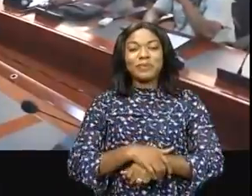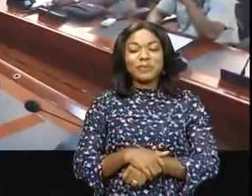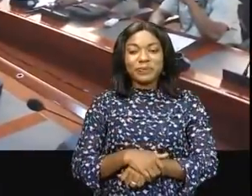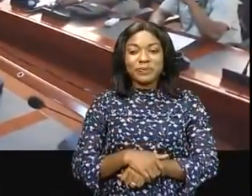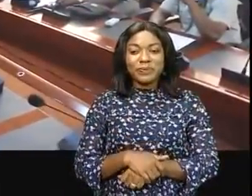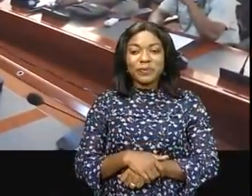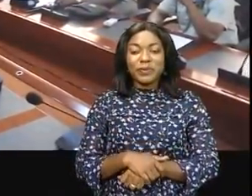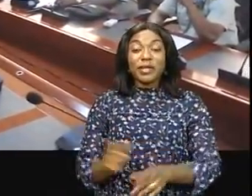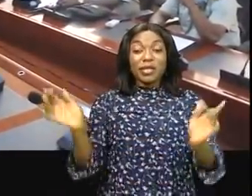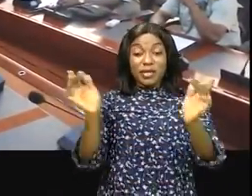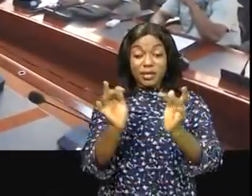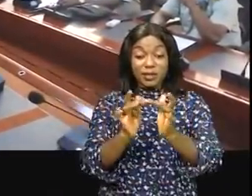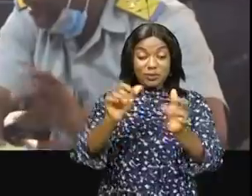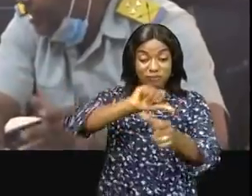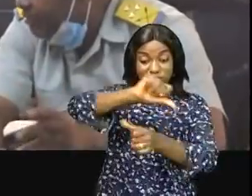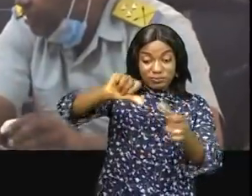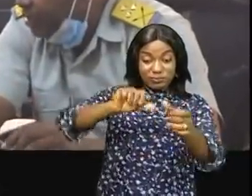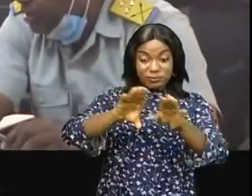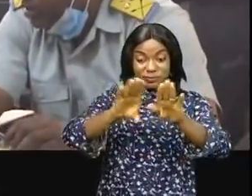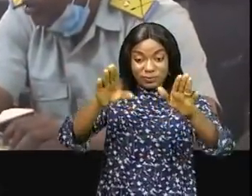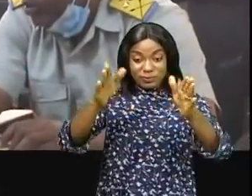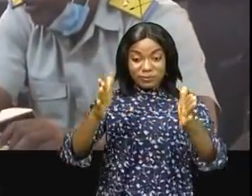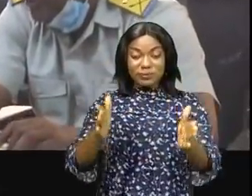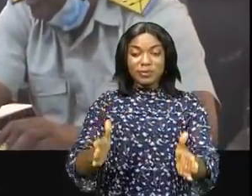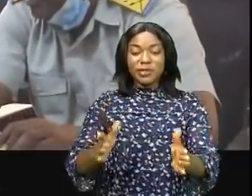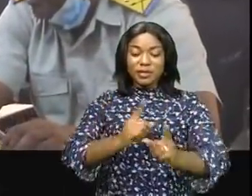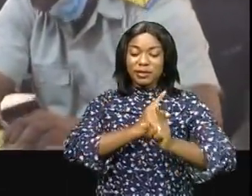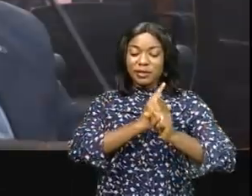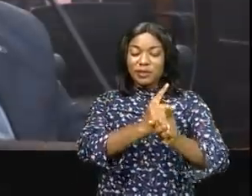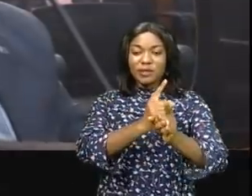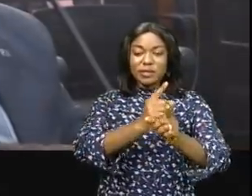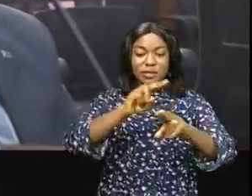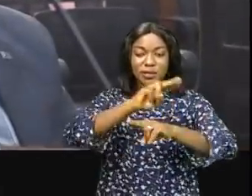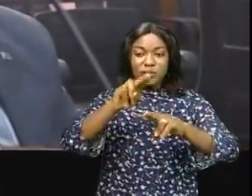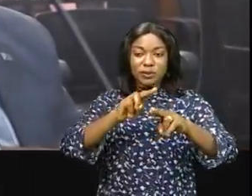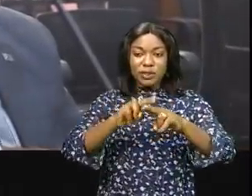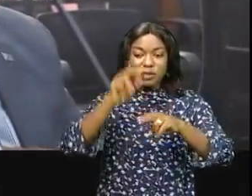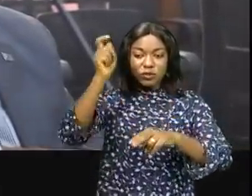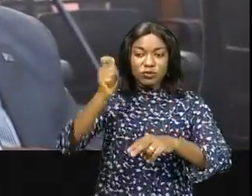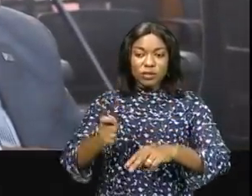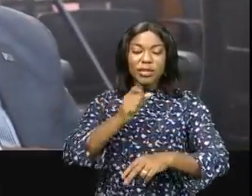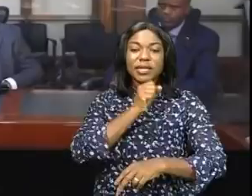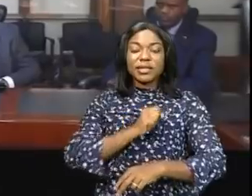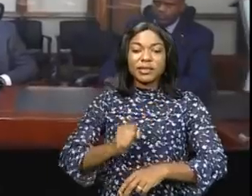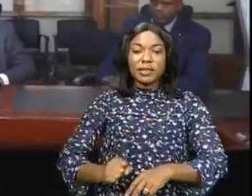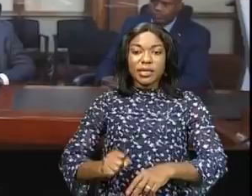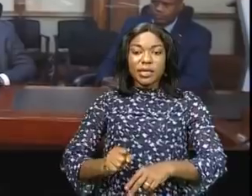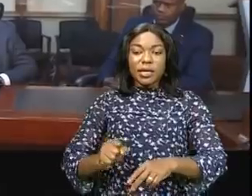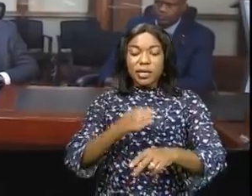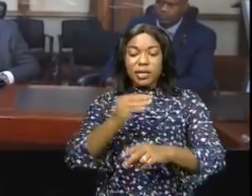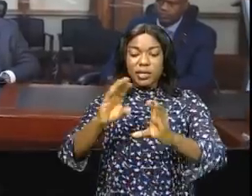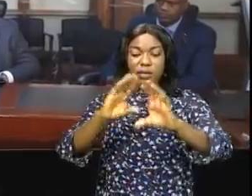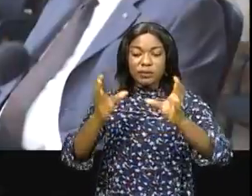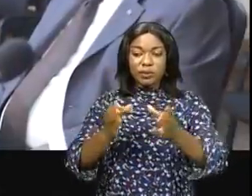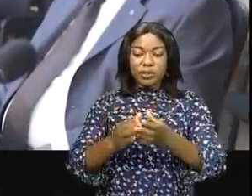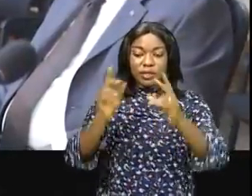Cette rencontre a mis autour d'une table le ministre de la Défense nationale et ancien combattant, le professeur Emengo Emukena, et la délégation de la Communauté de